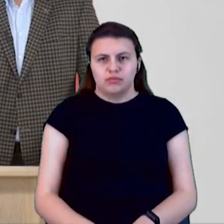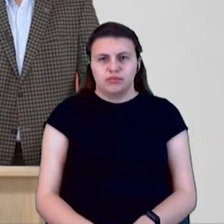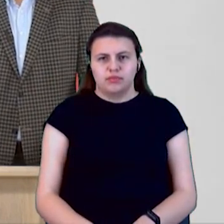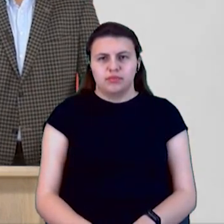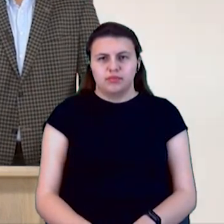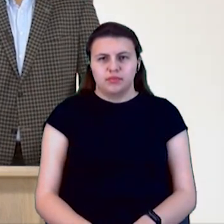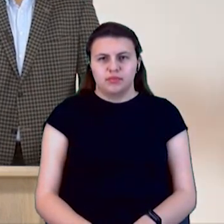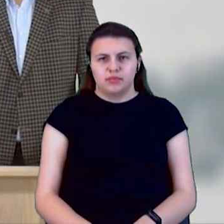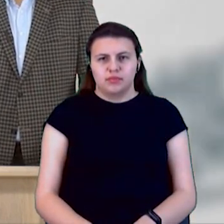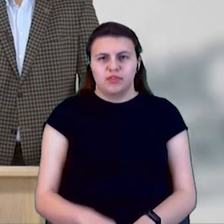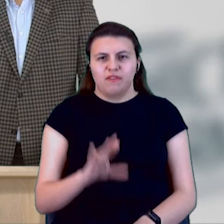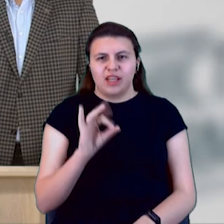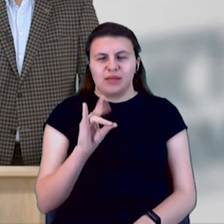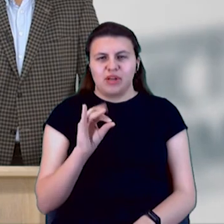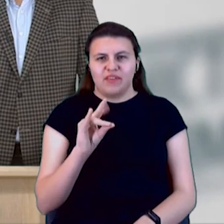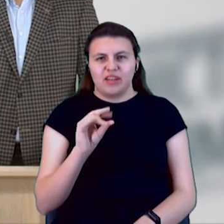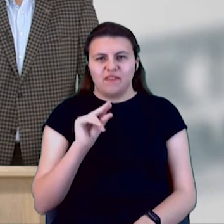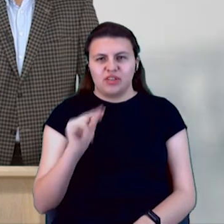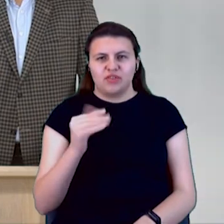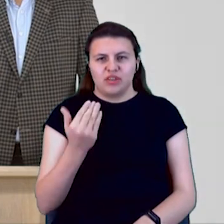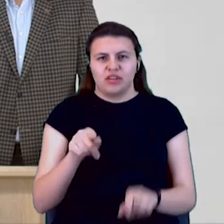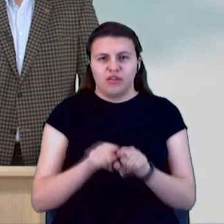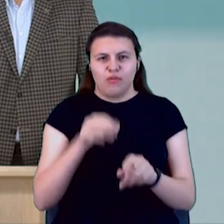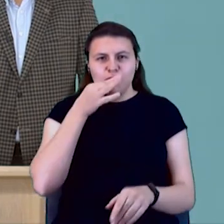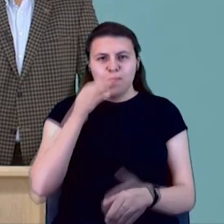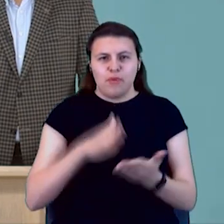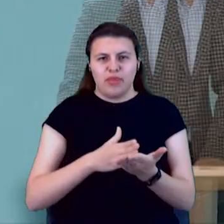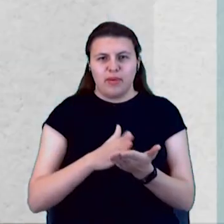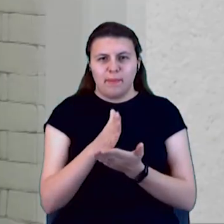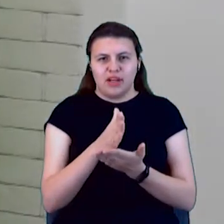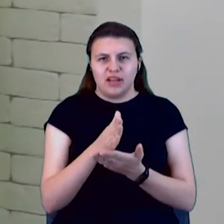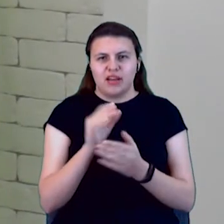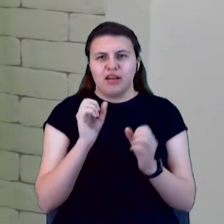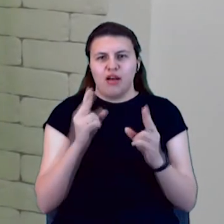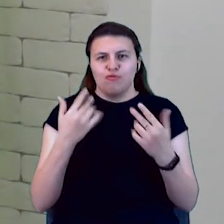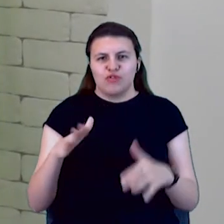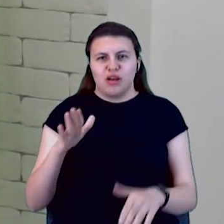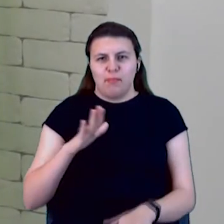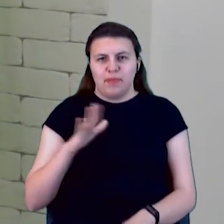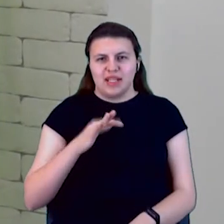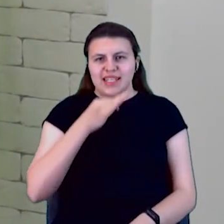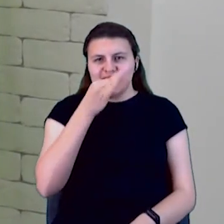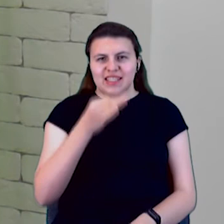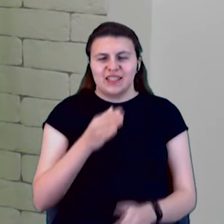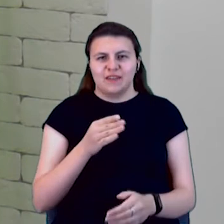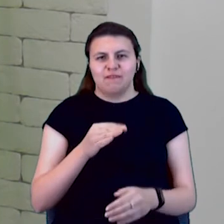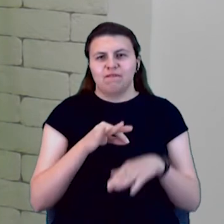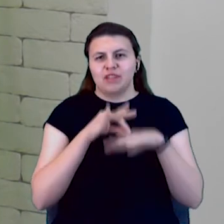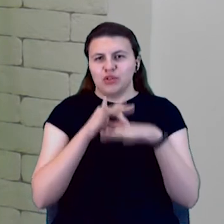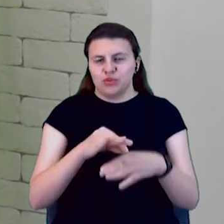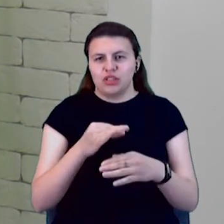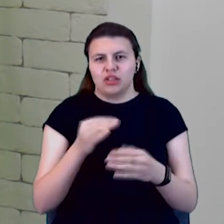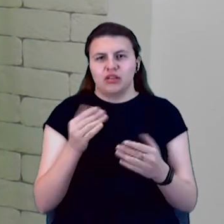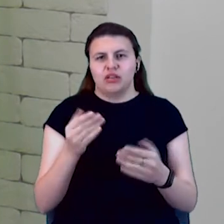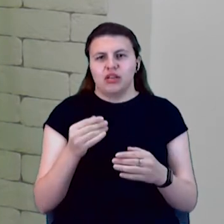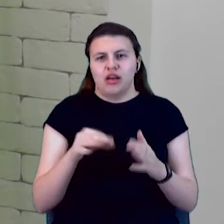Володимир Іванович, ви такий опитний політик і, як вже було сказано ведучим, ви кожен раз на яких-либо виборах йдете під